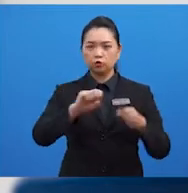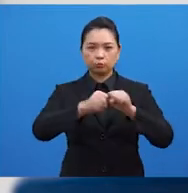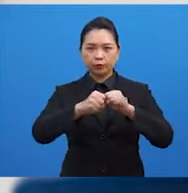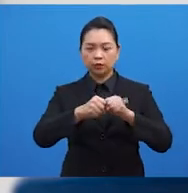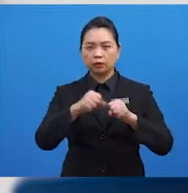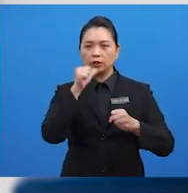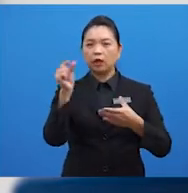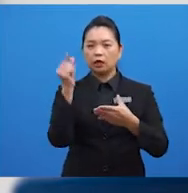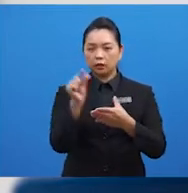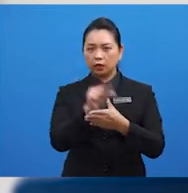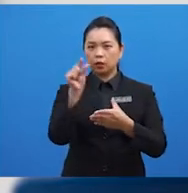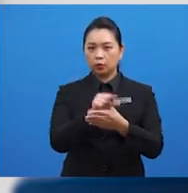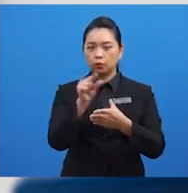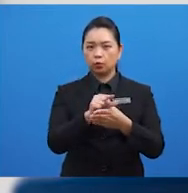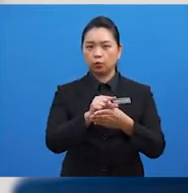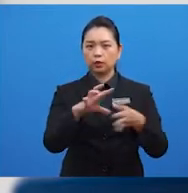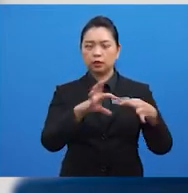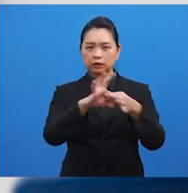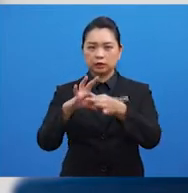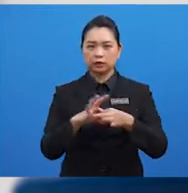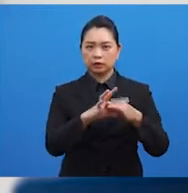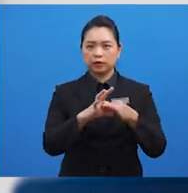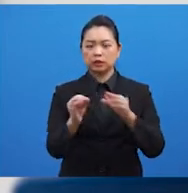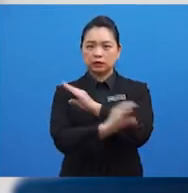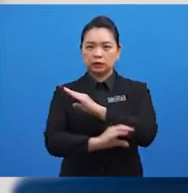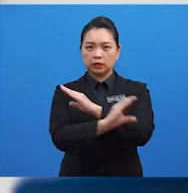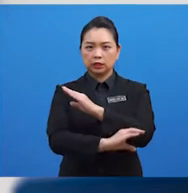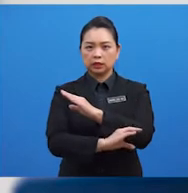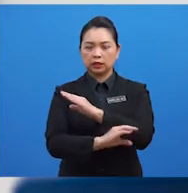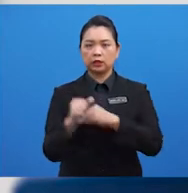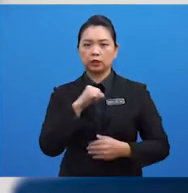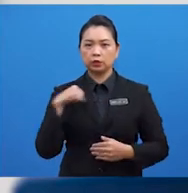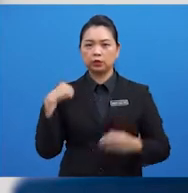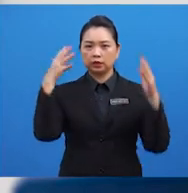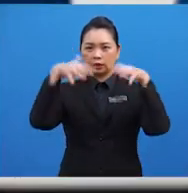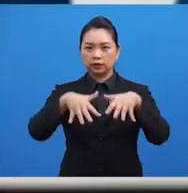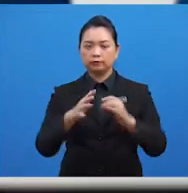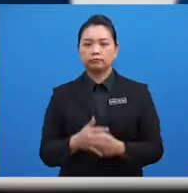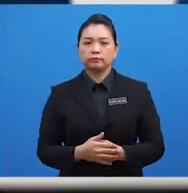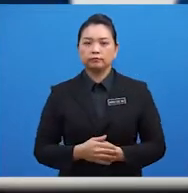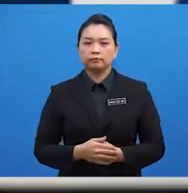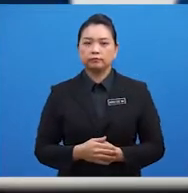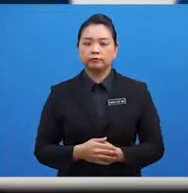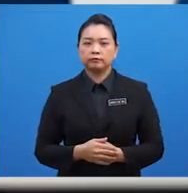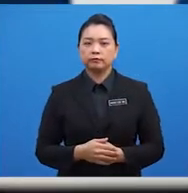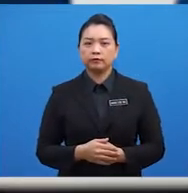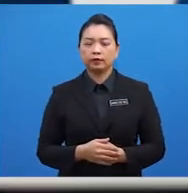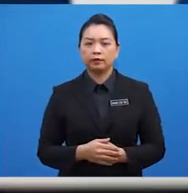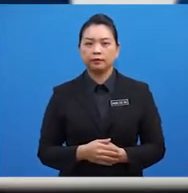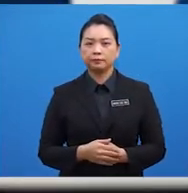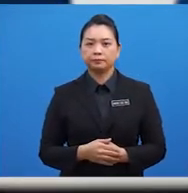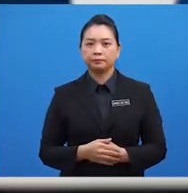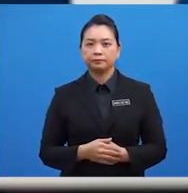tidak menjejaskan kesepaduan negara anggota ASEAN. Pelajar